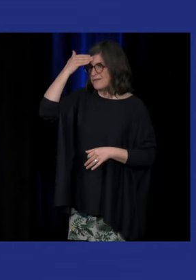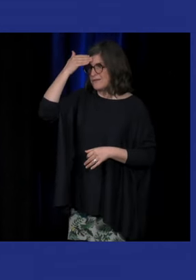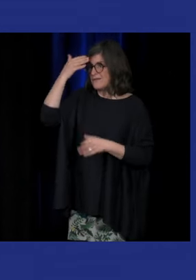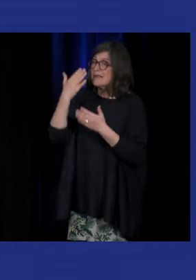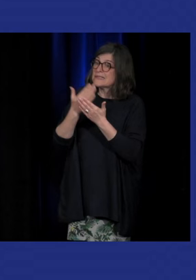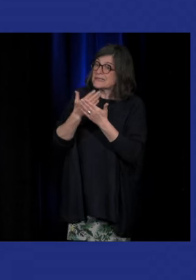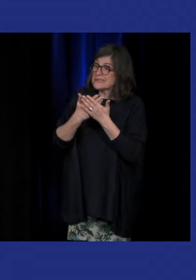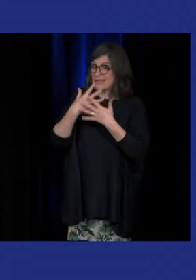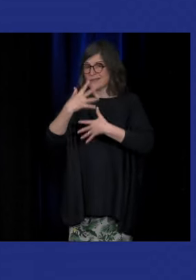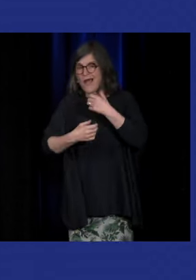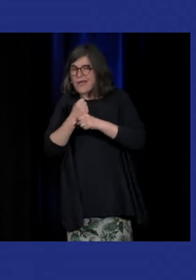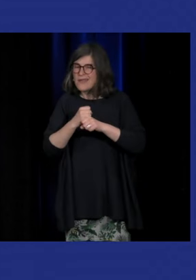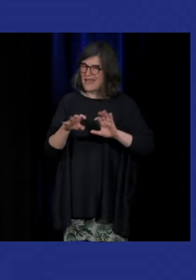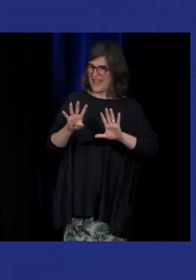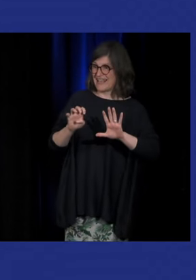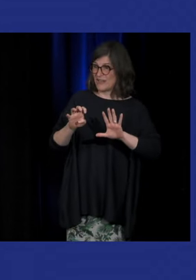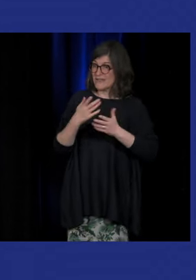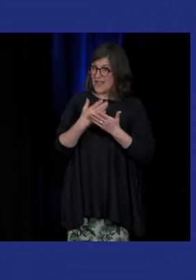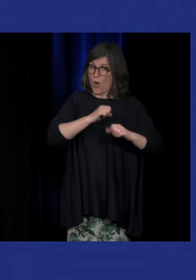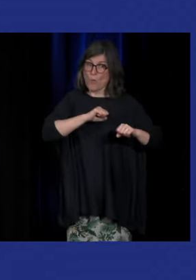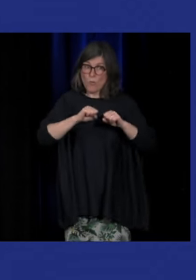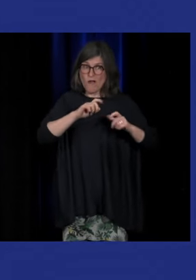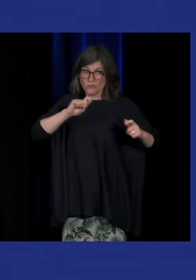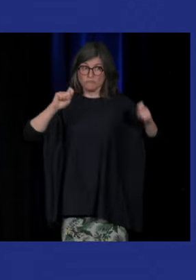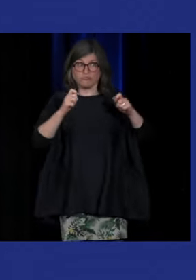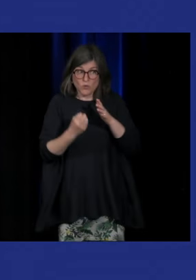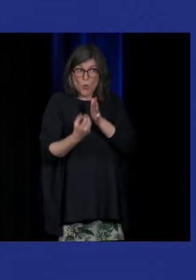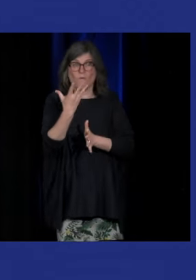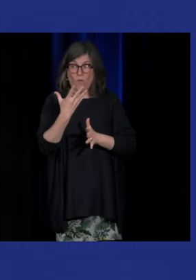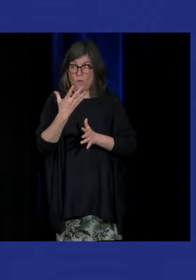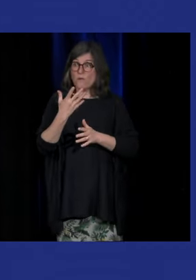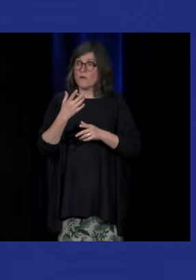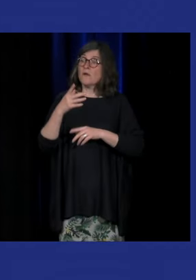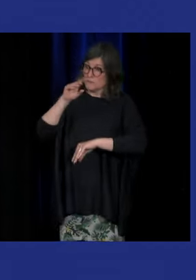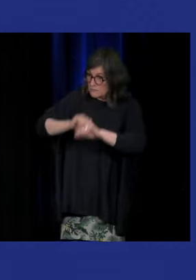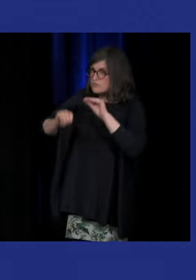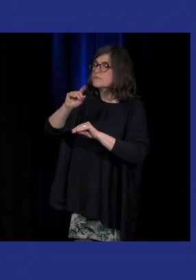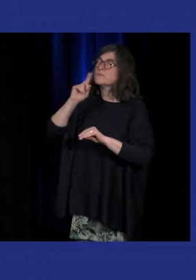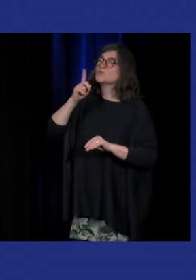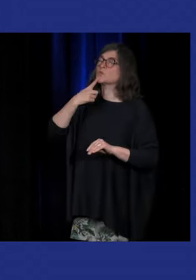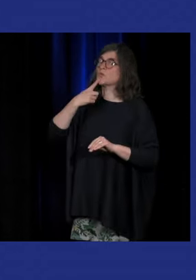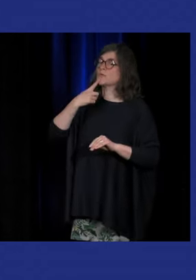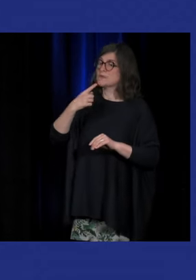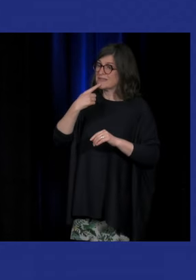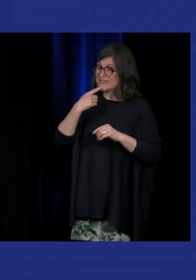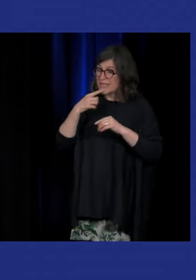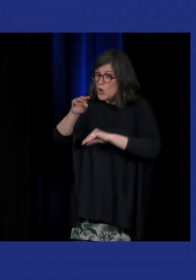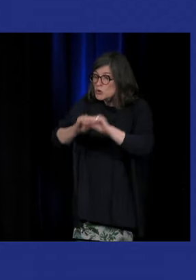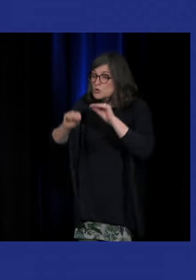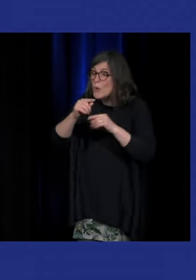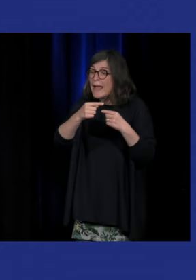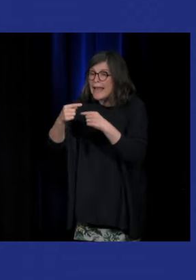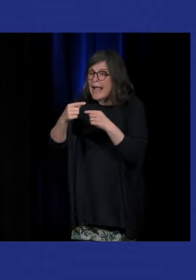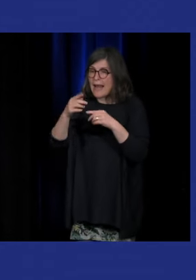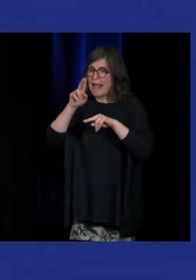des années 90 où on change le paradigme sur la question des soins en santé des sourds pour se dire que le soin ne veut pas dire seulement